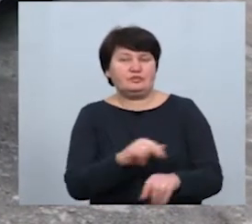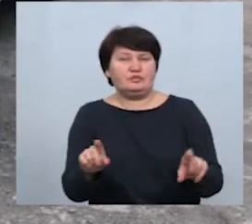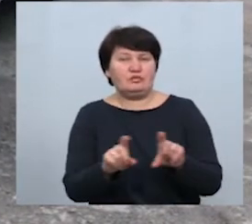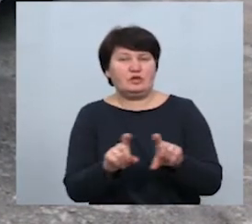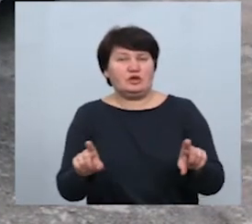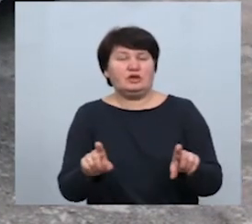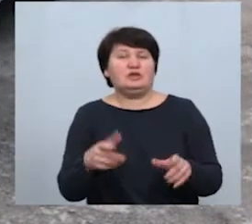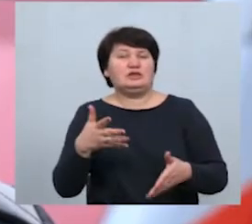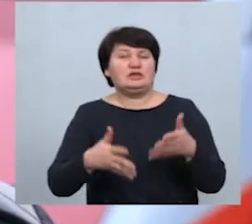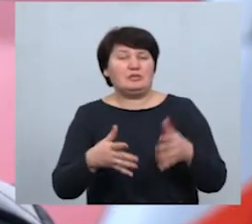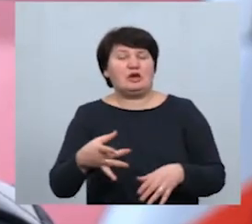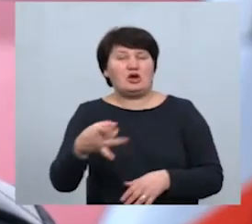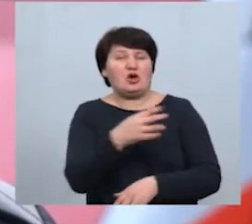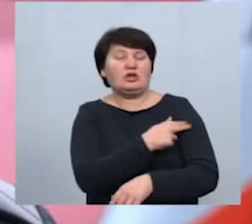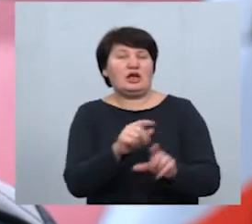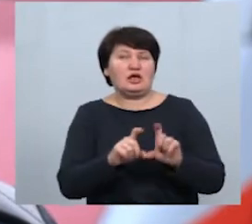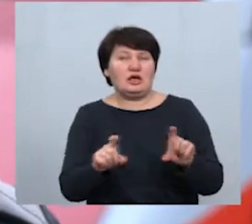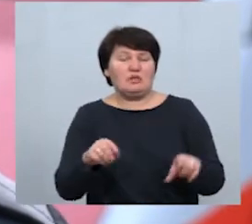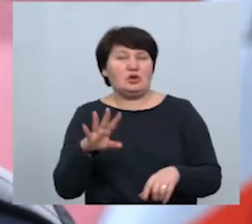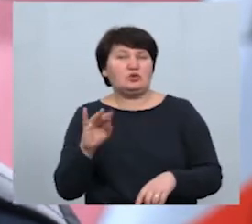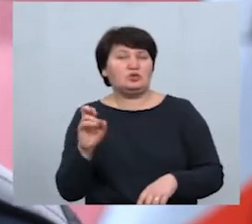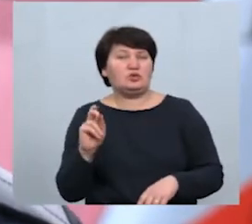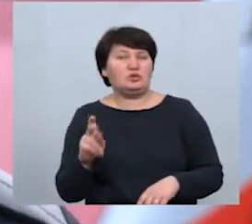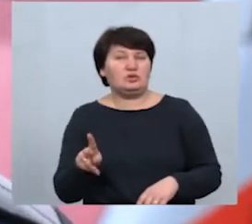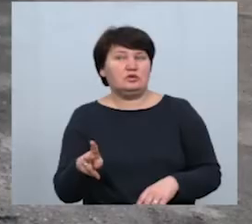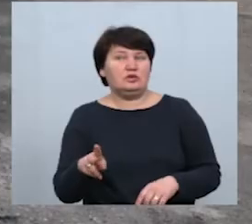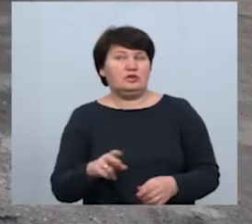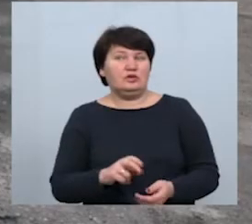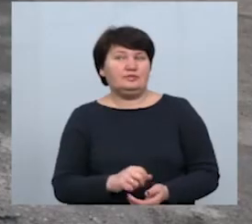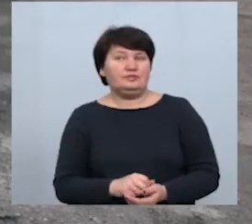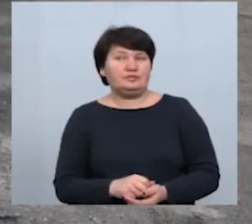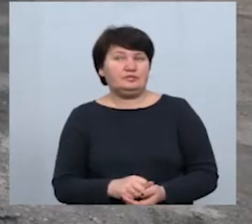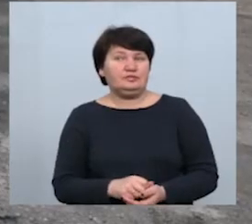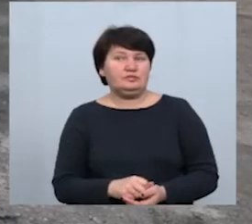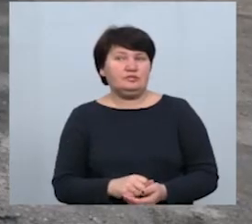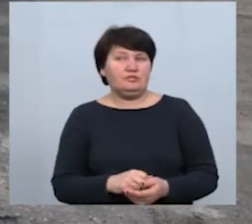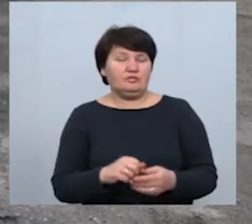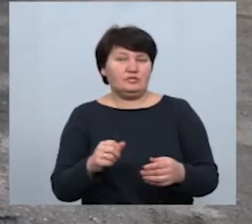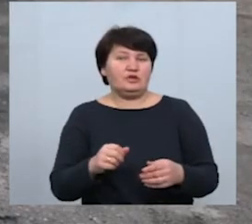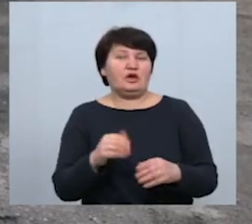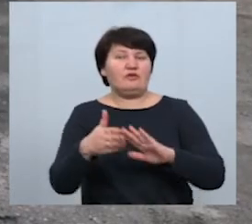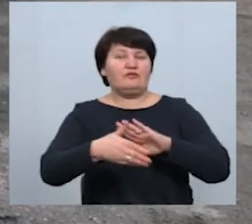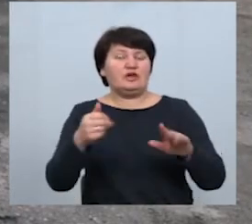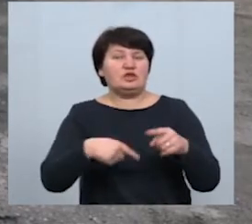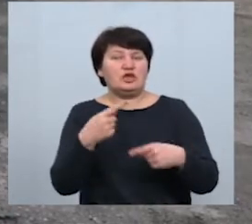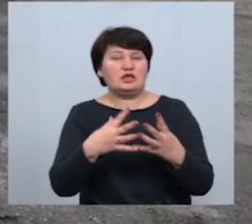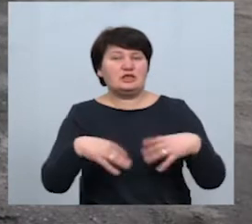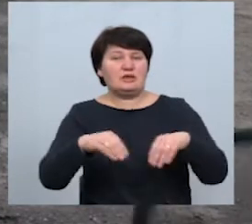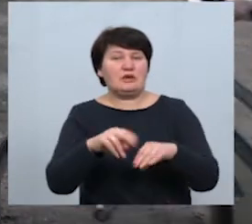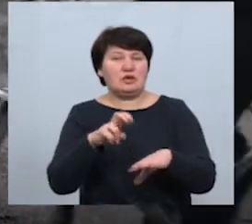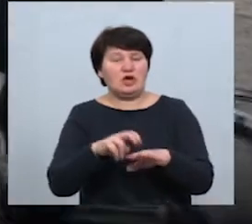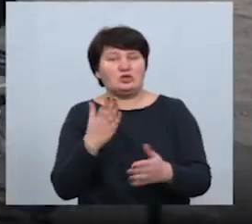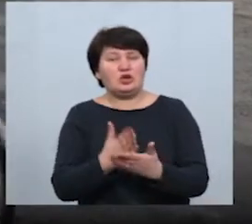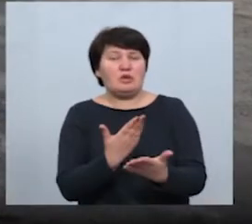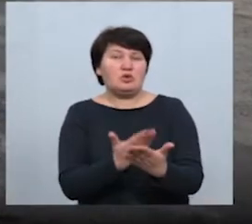Заболотівська районна лікарня Ігор Палійчук. Виклик відбувається через сімейного лікаря. Якщо є підозра, що людина